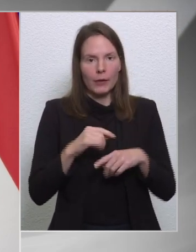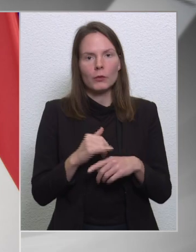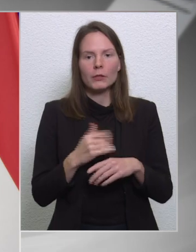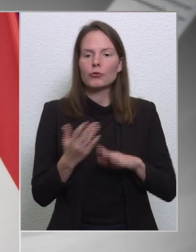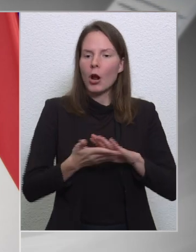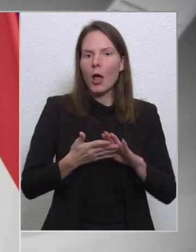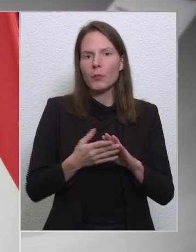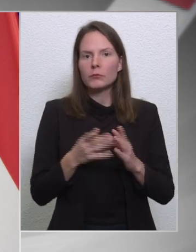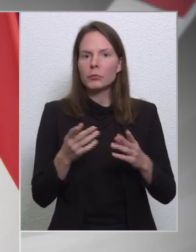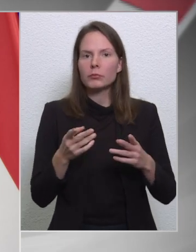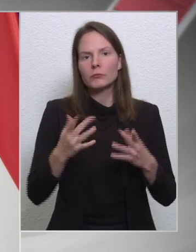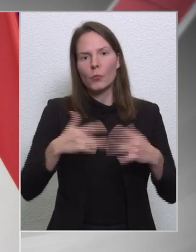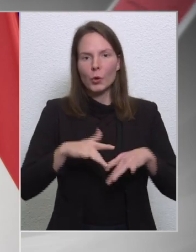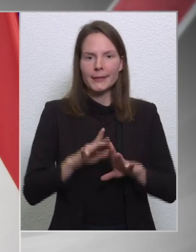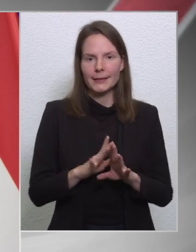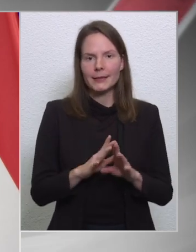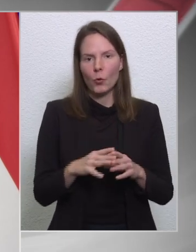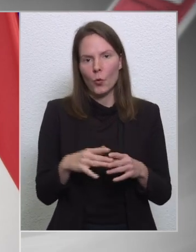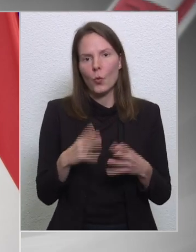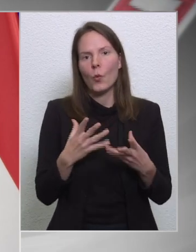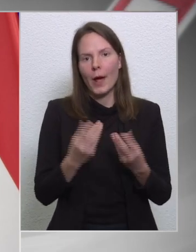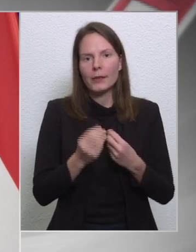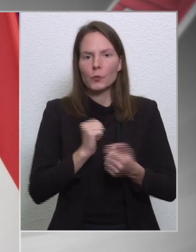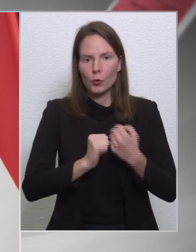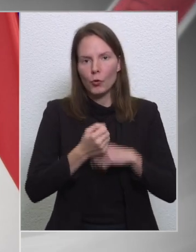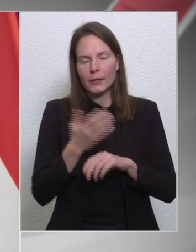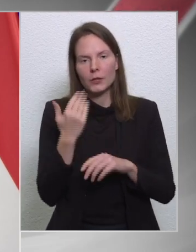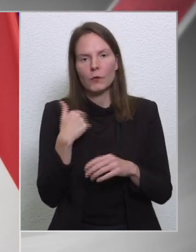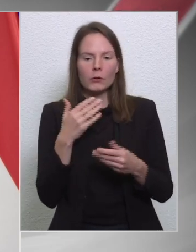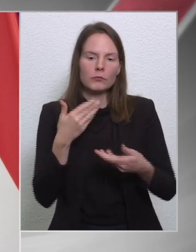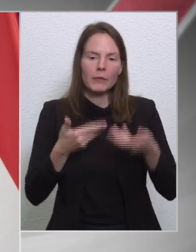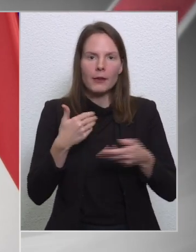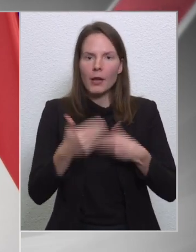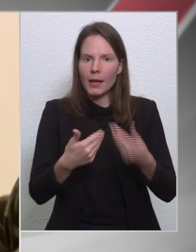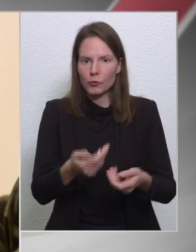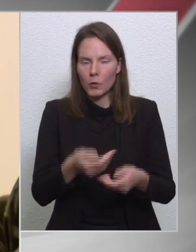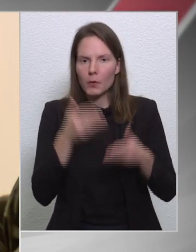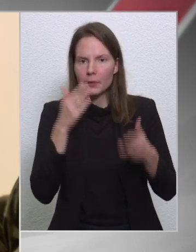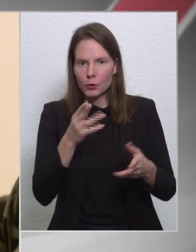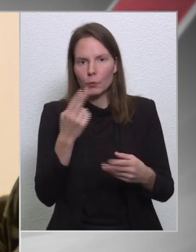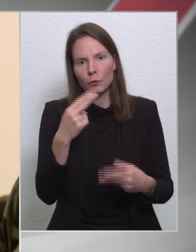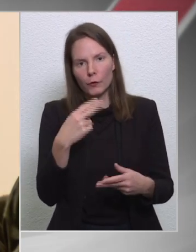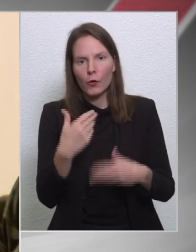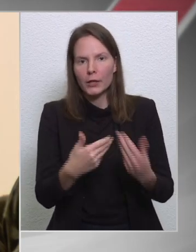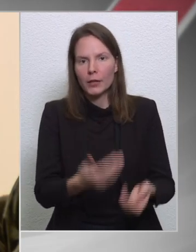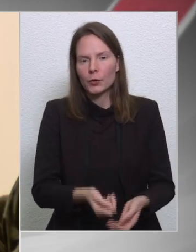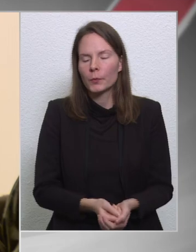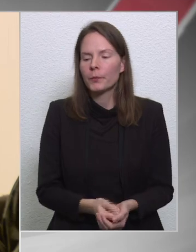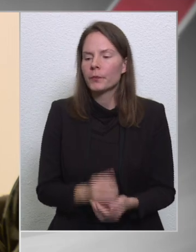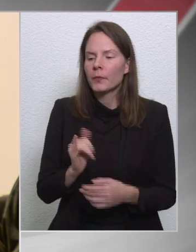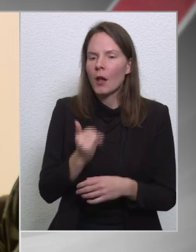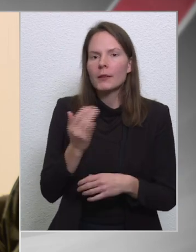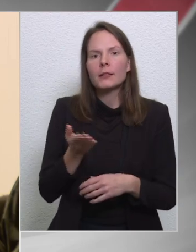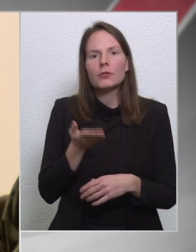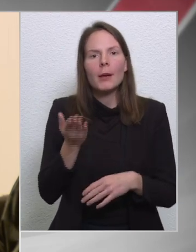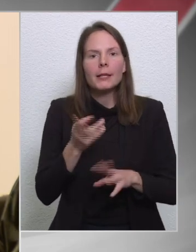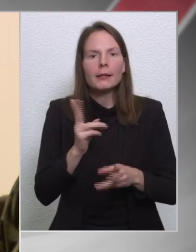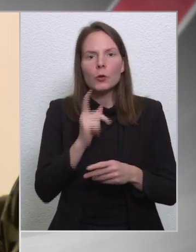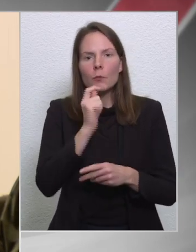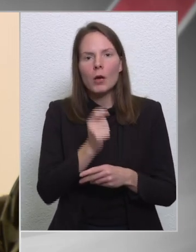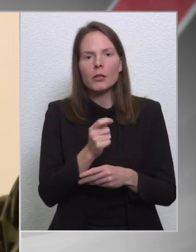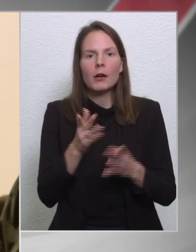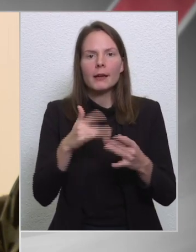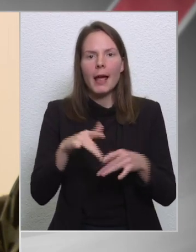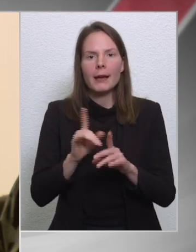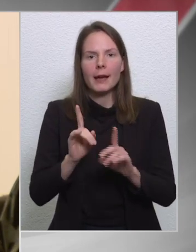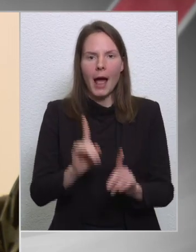a nyitottság a tárgyalásokra. Én abban bízom, hogy ezt tudjuk folytatni a jövőben is. Az is elhangzott, hogy a magyar nemzeti helyreállítási terület a legjobb.